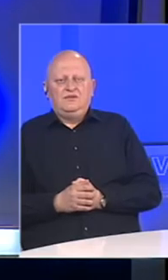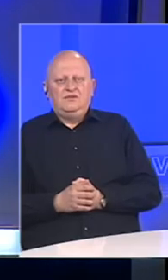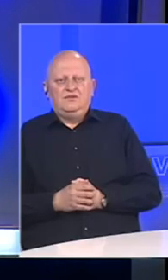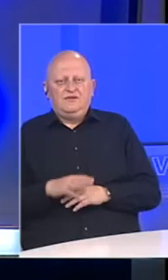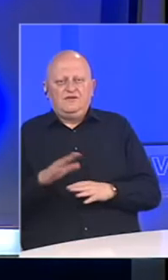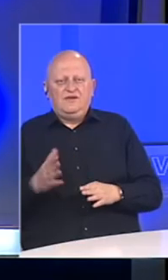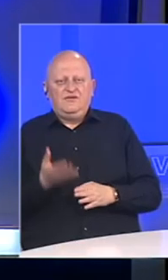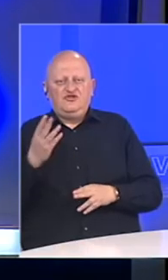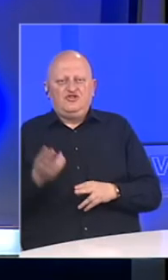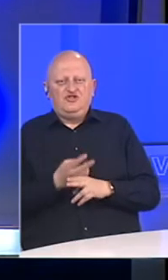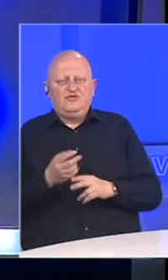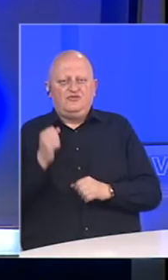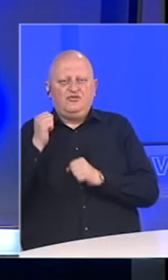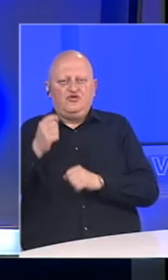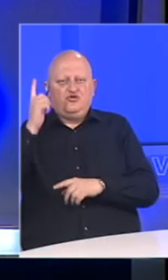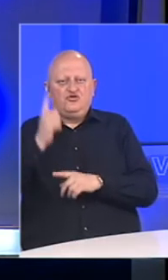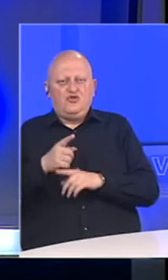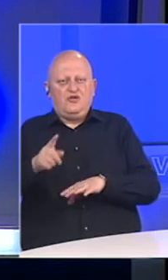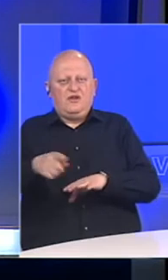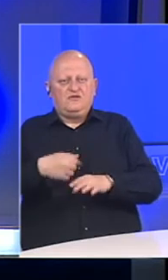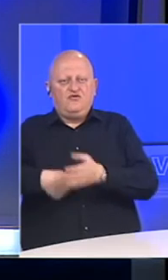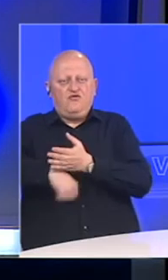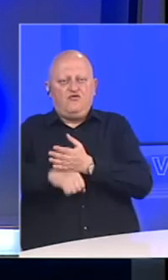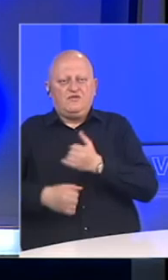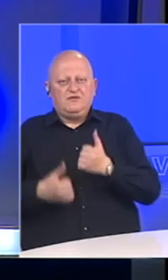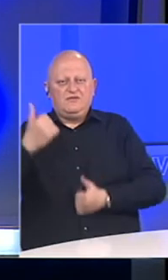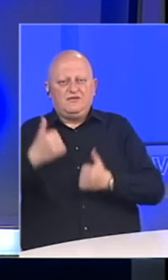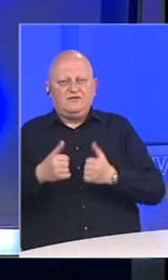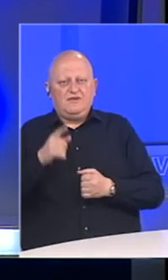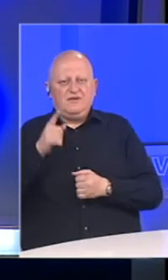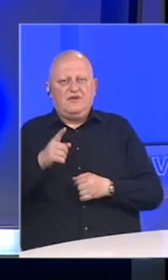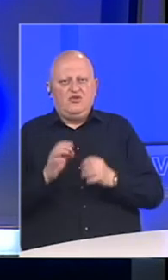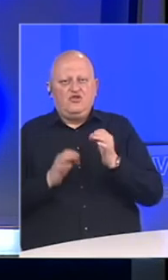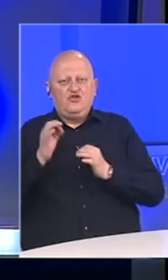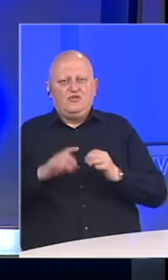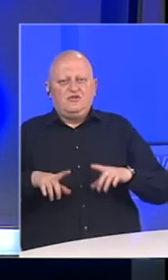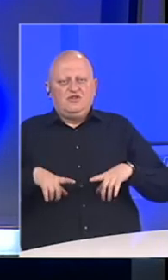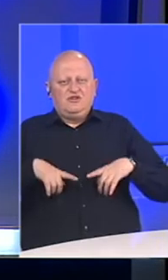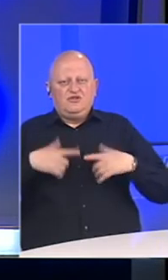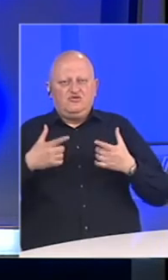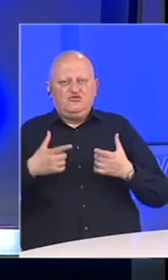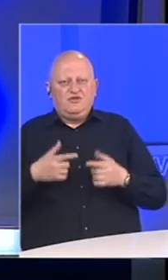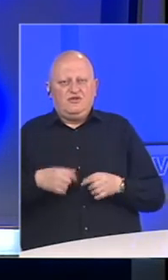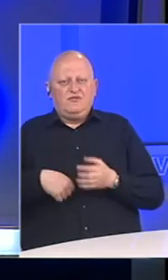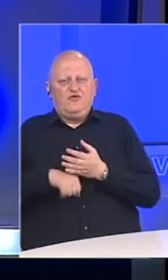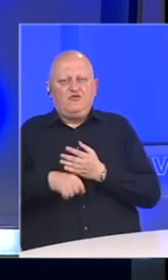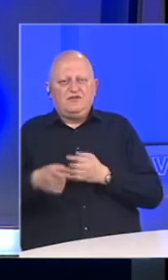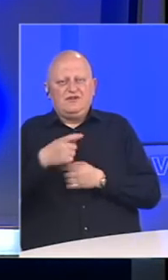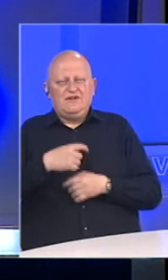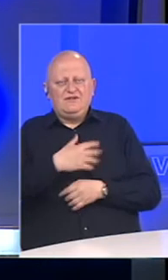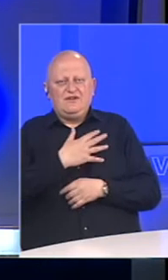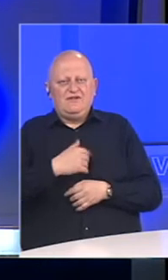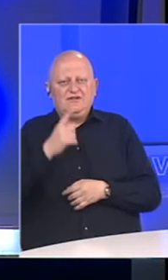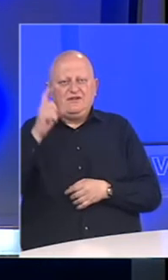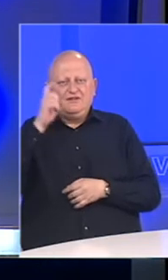Sve više zemalja donosi odluke o nastavku futbalskih prvenstava, tako i normalizaciji života. Futbalski